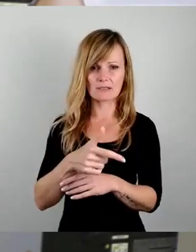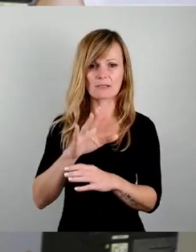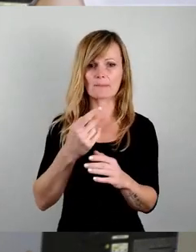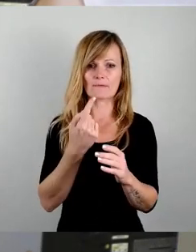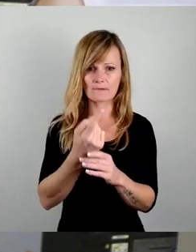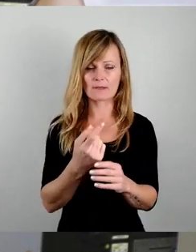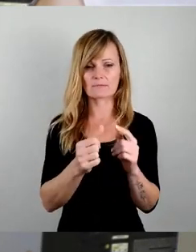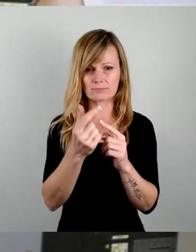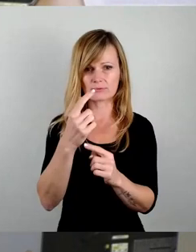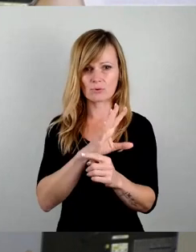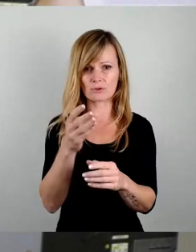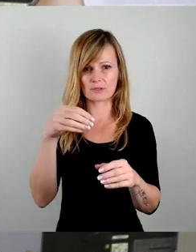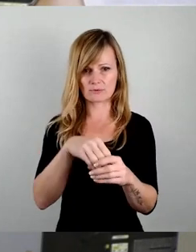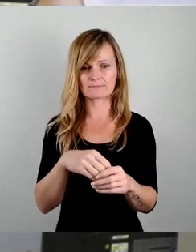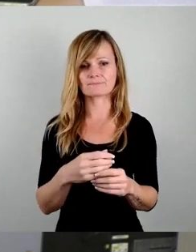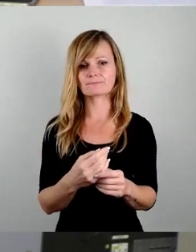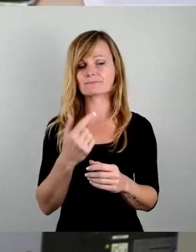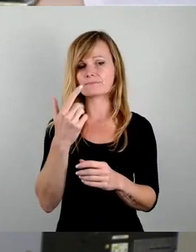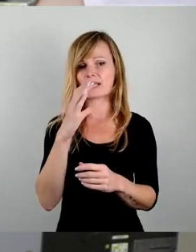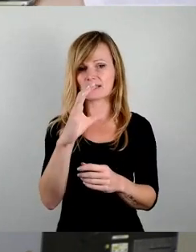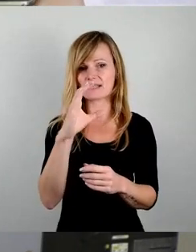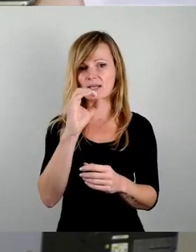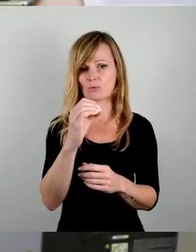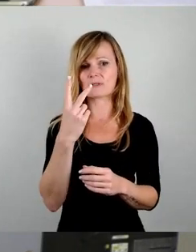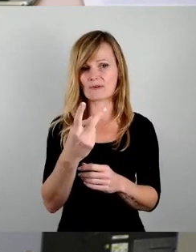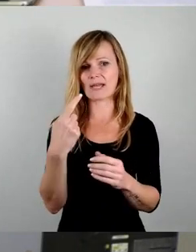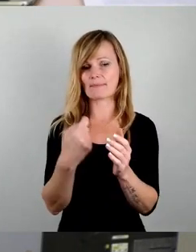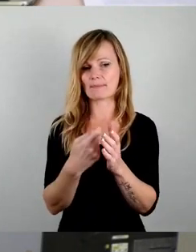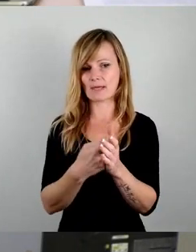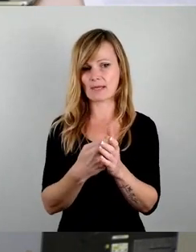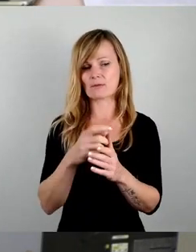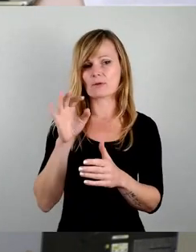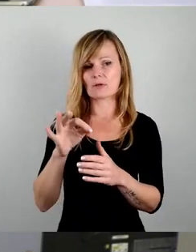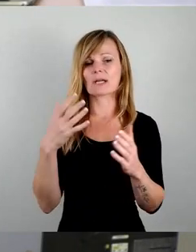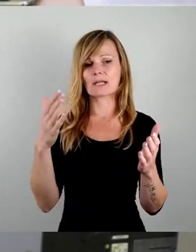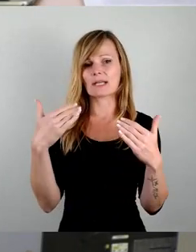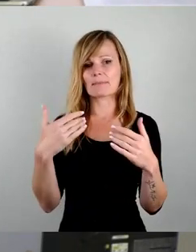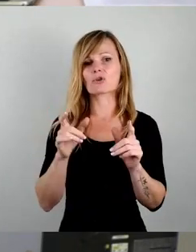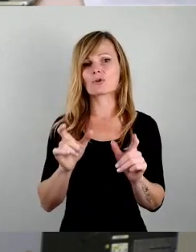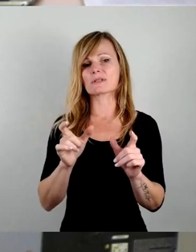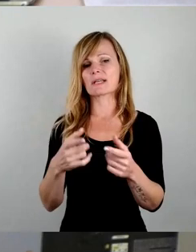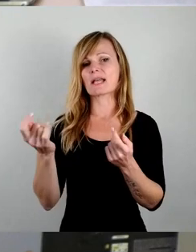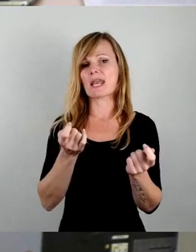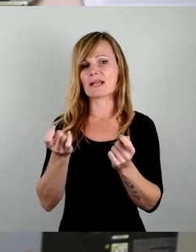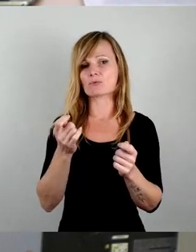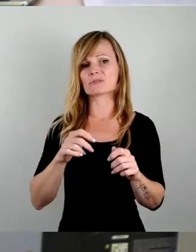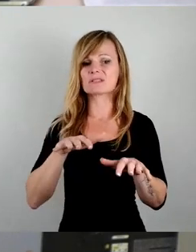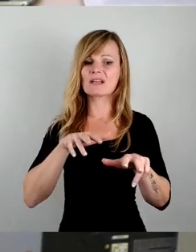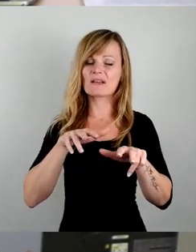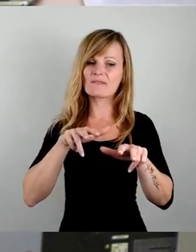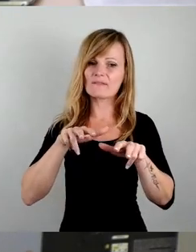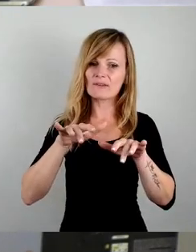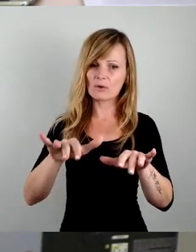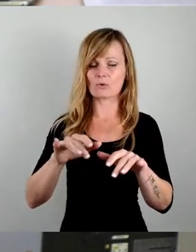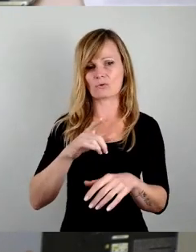Die CO2-Bepreisung sollte der klimaschützenden Lenkungswirkung dienen. Das heißt, aufgrund von